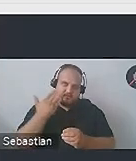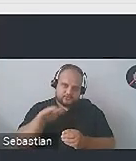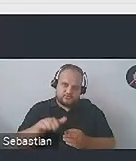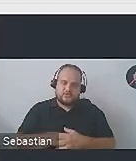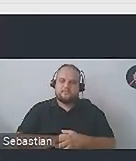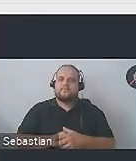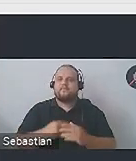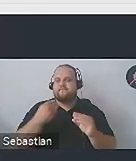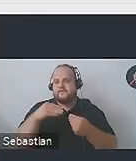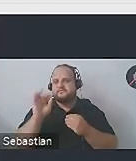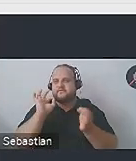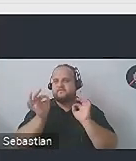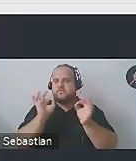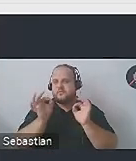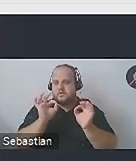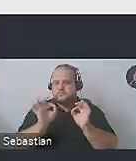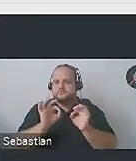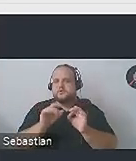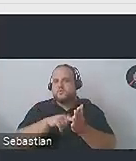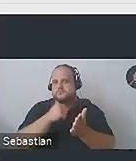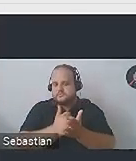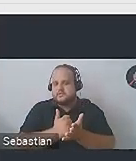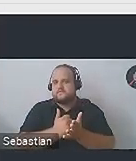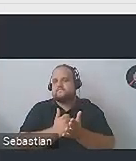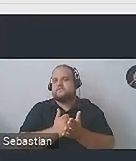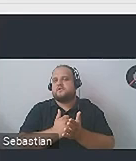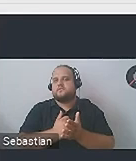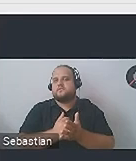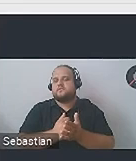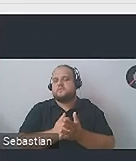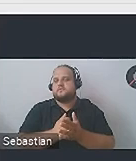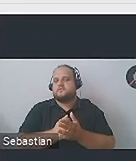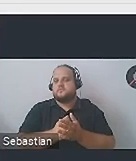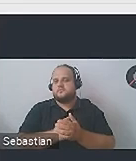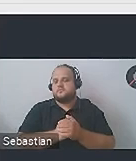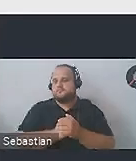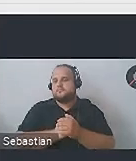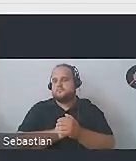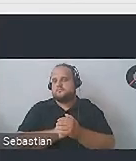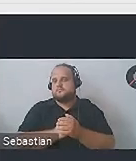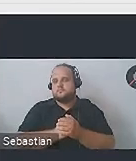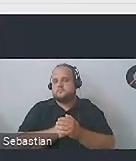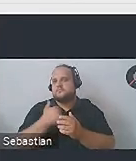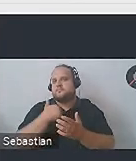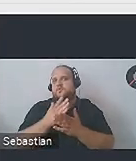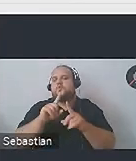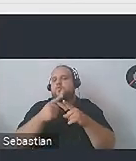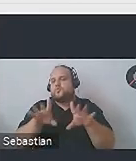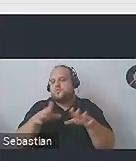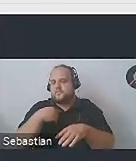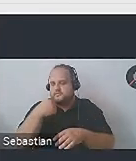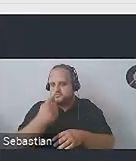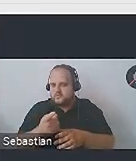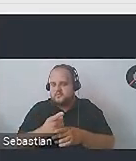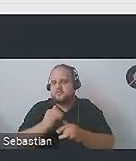Więcej informacji zarówno o tych ustawach, nad którymi tylko tak leciutko przemknęłam, jak i na